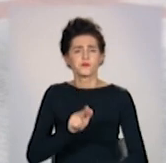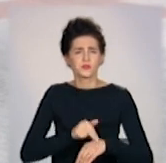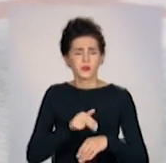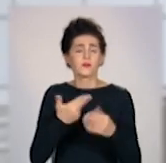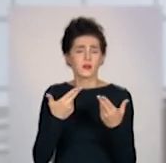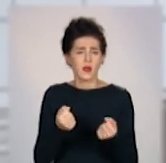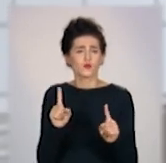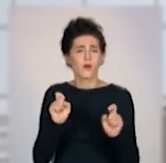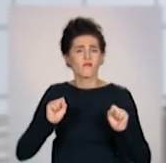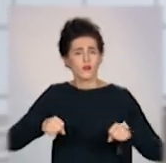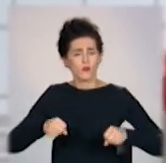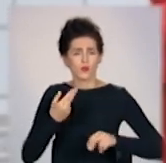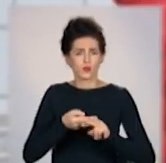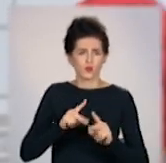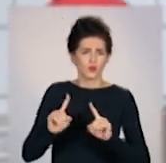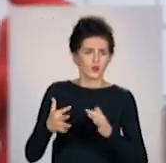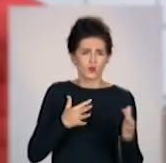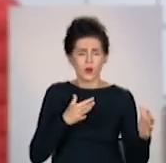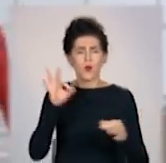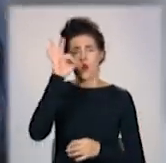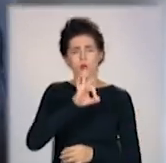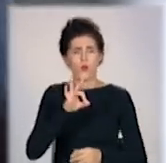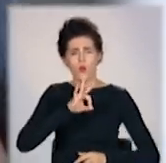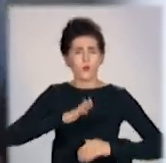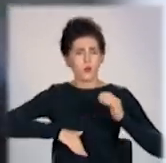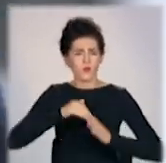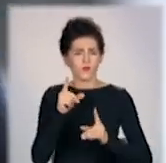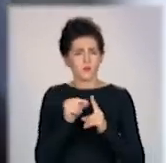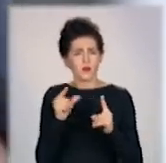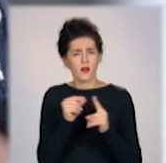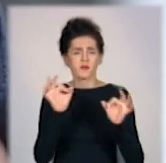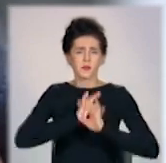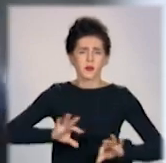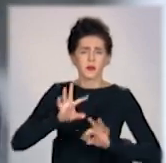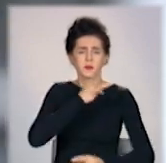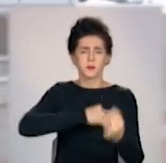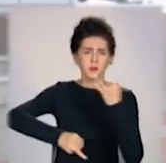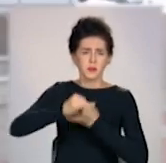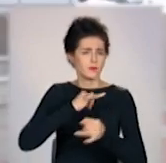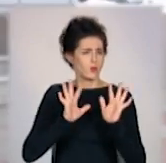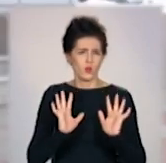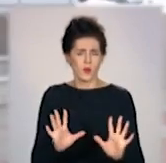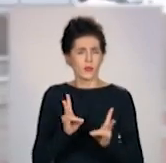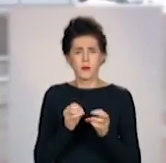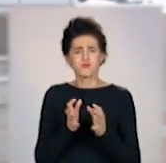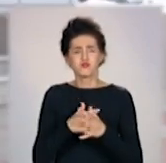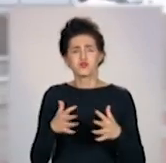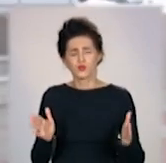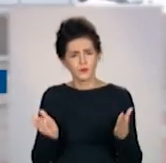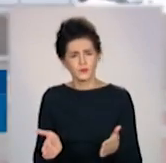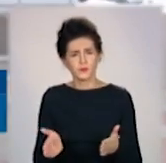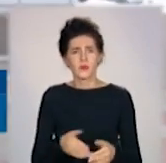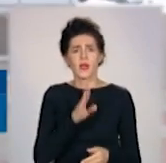спроможні. В такому випадку провести профілактичну бесіду. Що й зробили. У зв'язку з тим, що жінка є